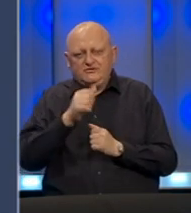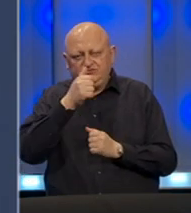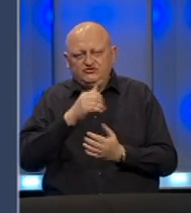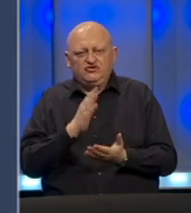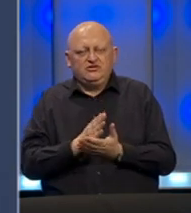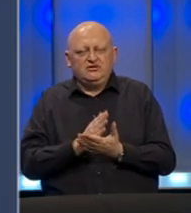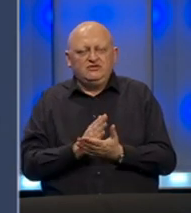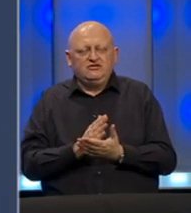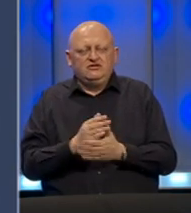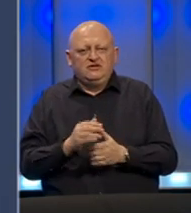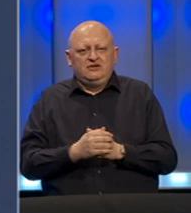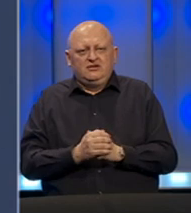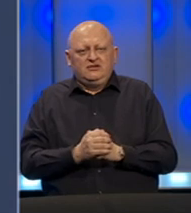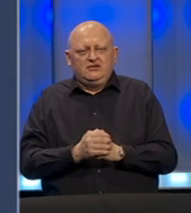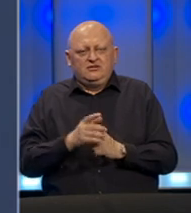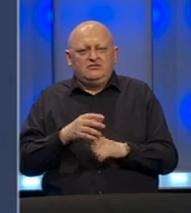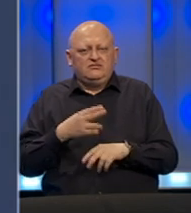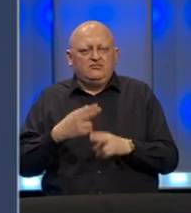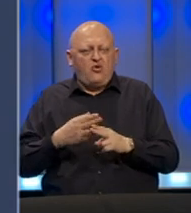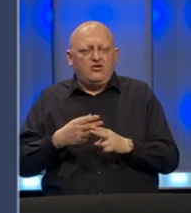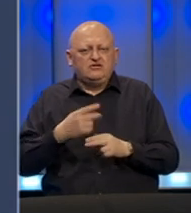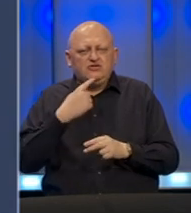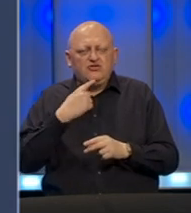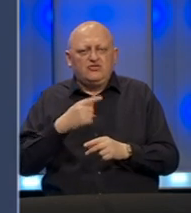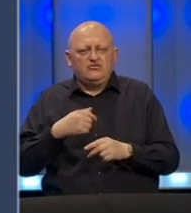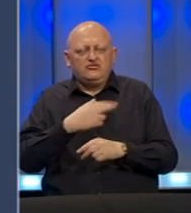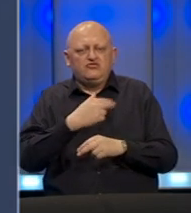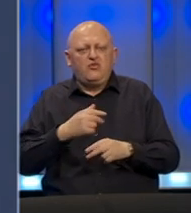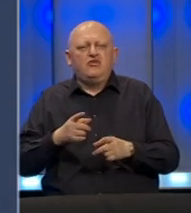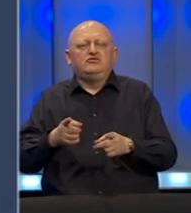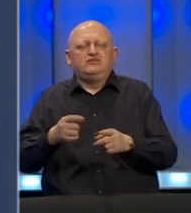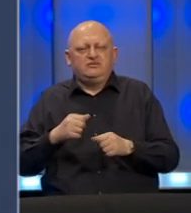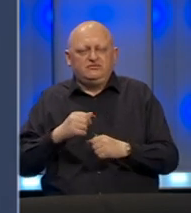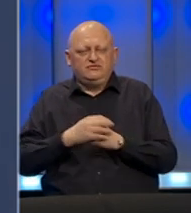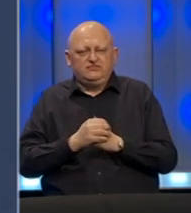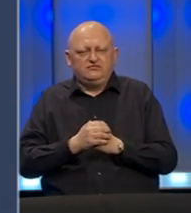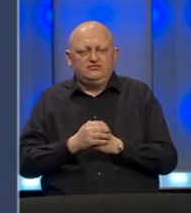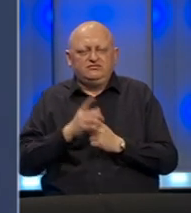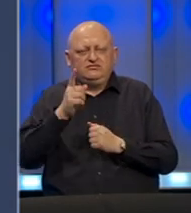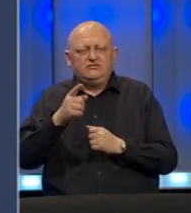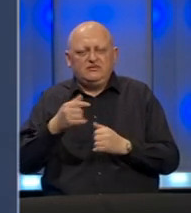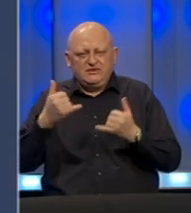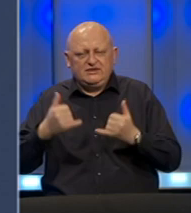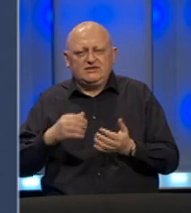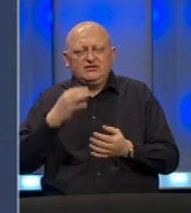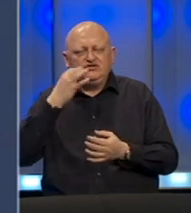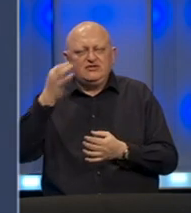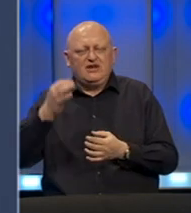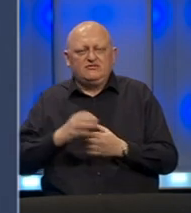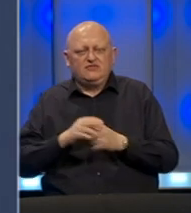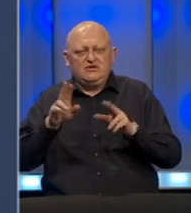tiče pacijenata koji se nalaze na bolniškom liječenju, njih sa današnjim danom